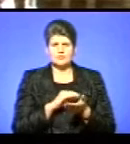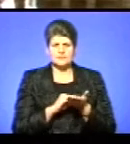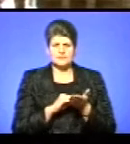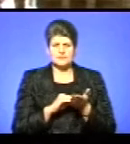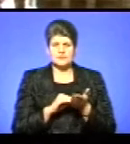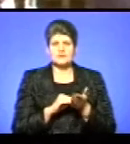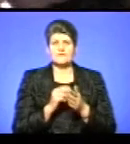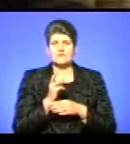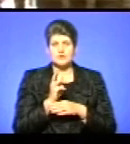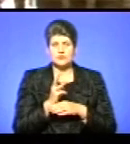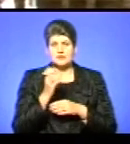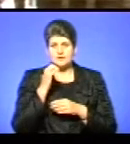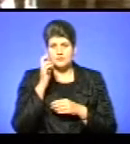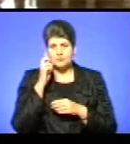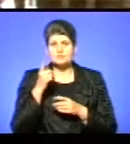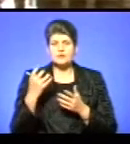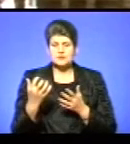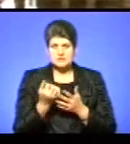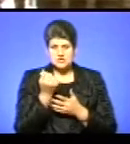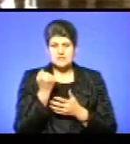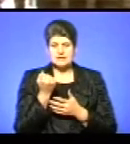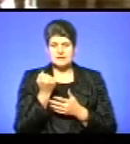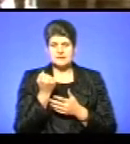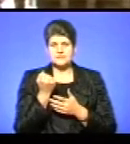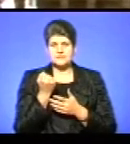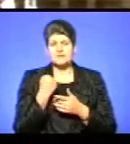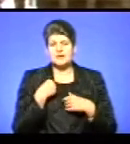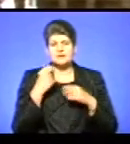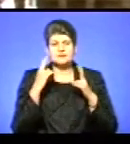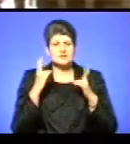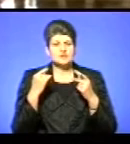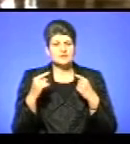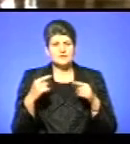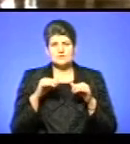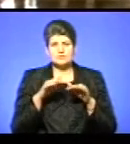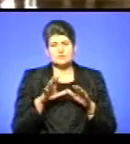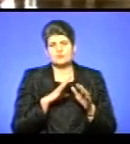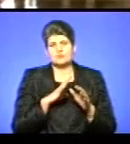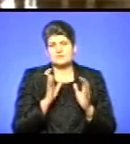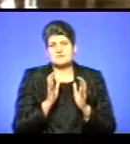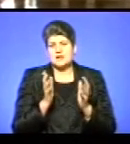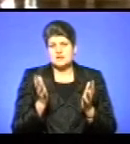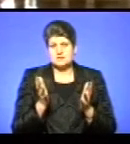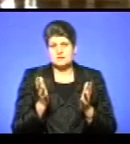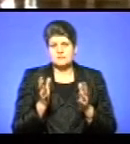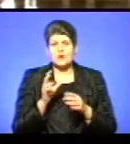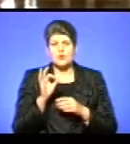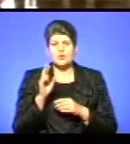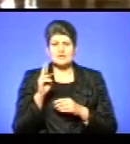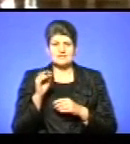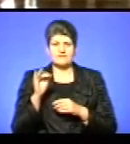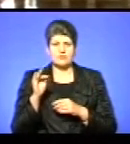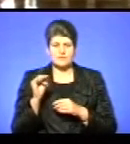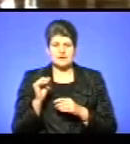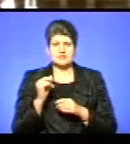плівку відео. І слава Богу, що ми його дістали, тому що, не знаючи в інший спосіб, воно б збереглося. Ми його оцифрували, ми